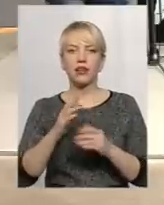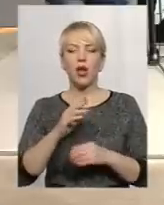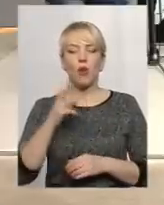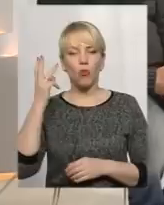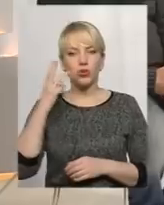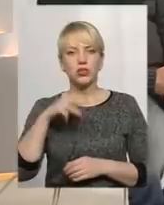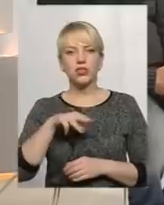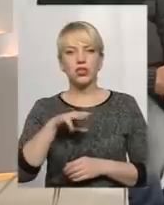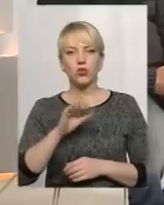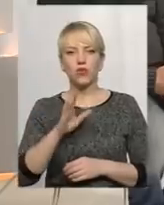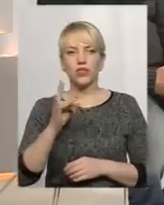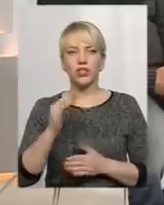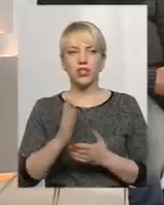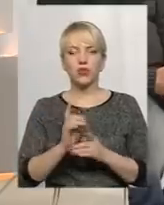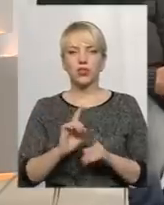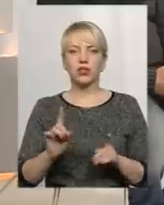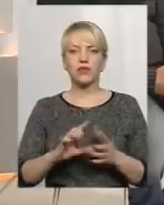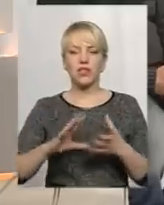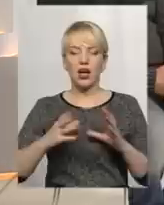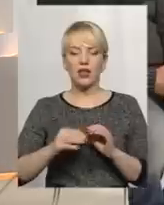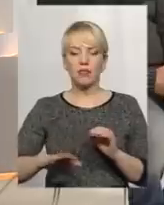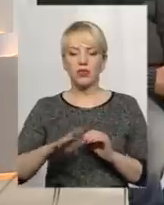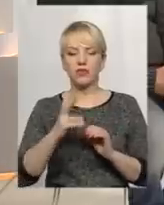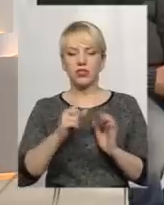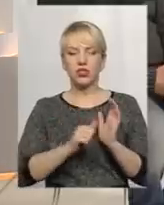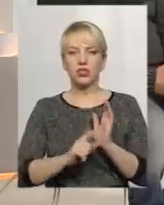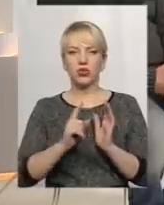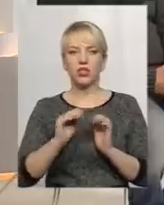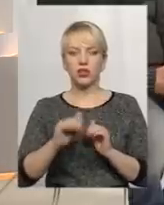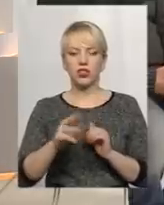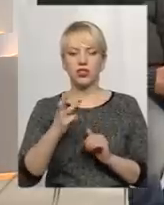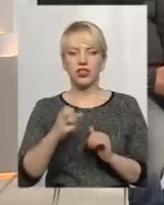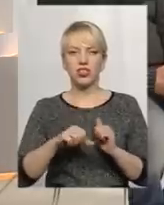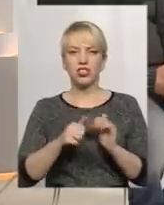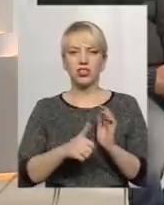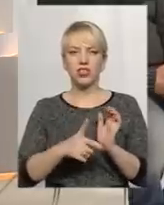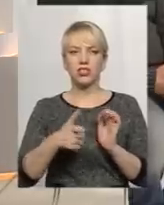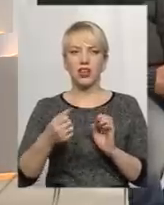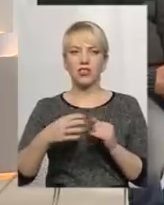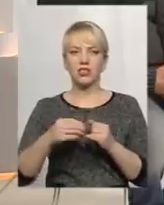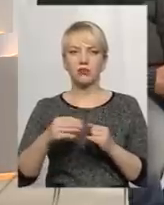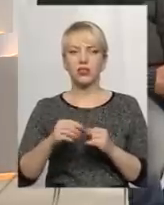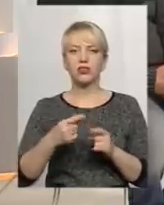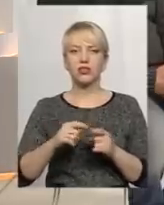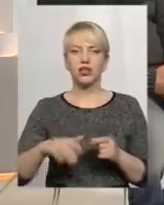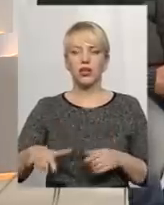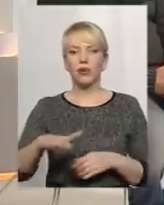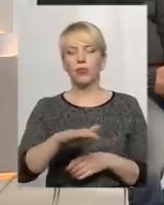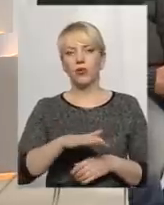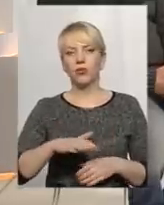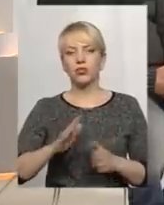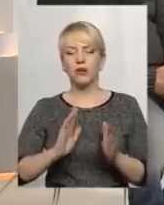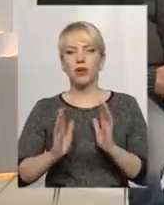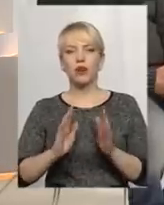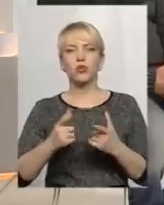загальною площою 261 316 гектарів землі. Це загальна площа Національного природного парку, де